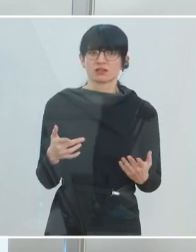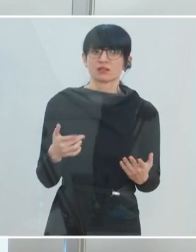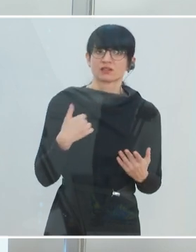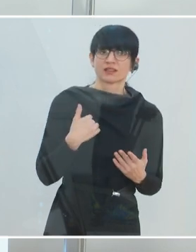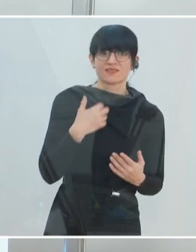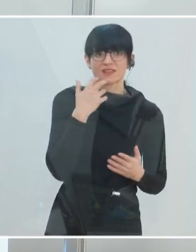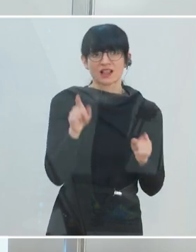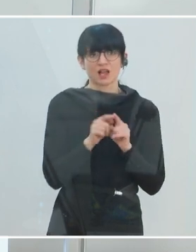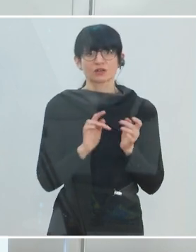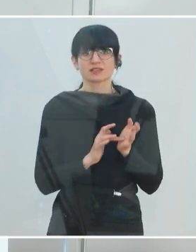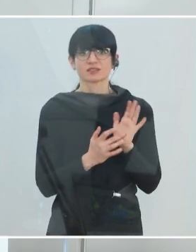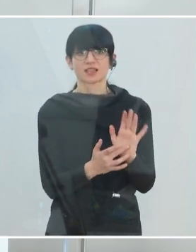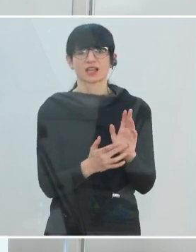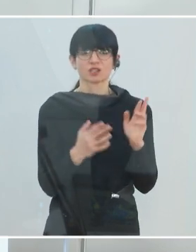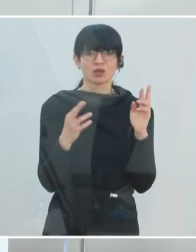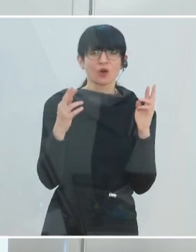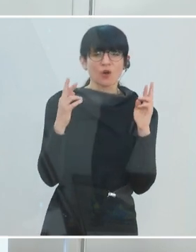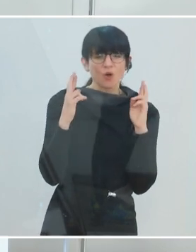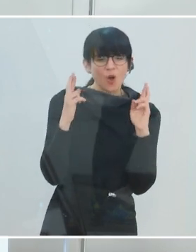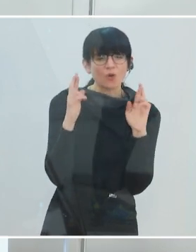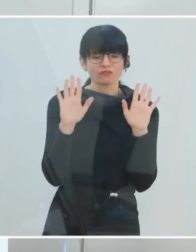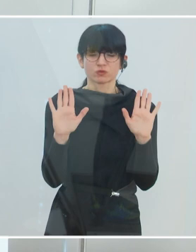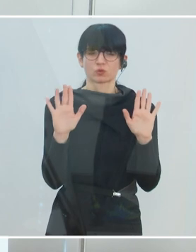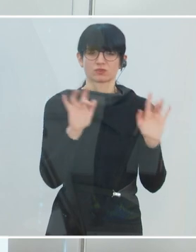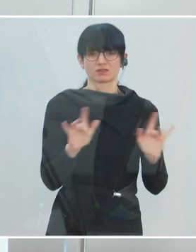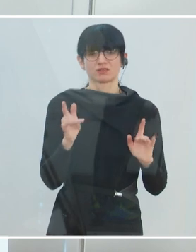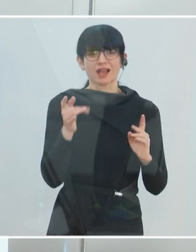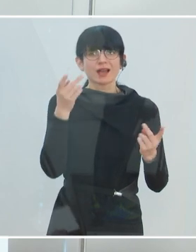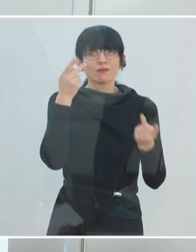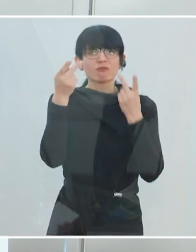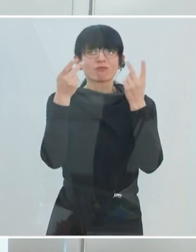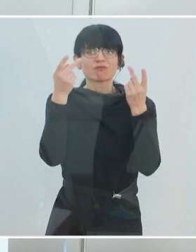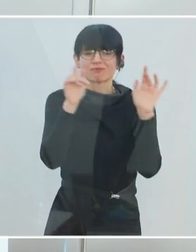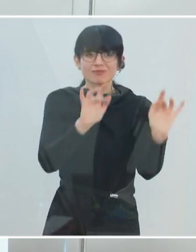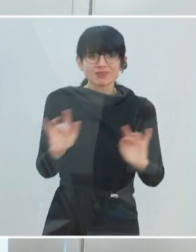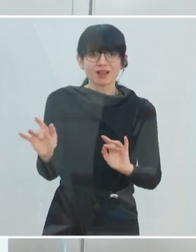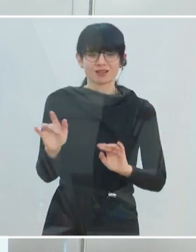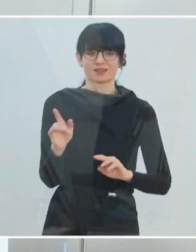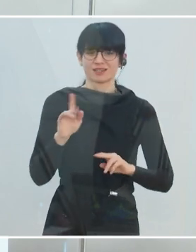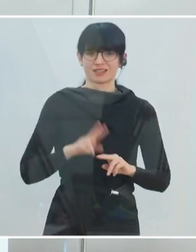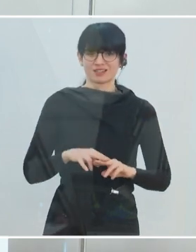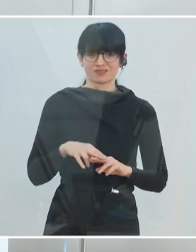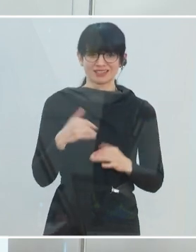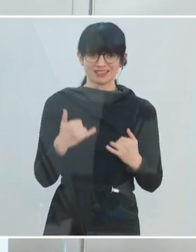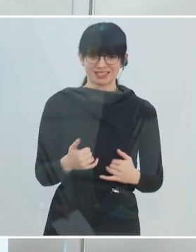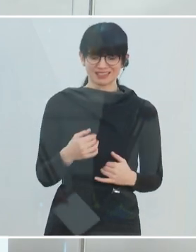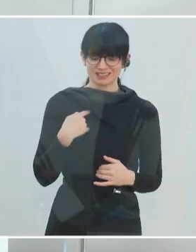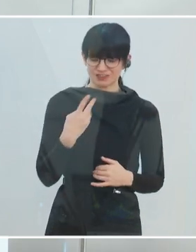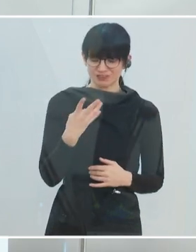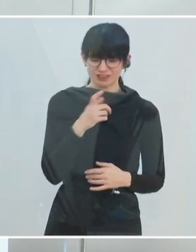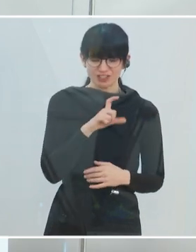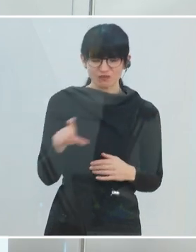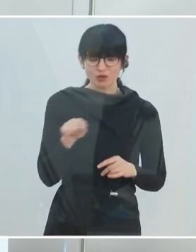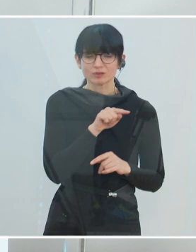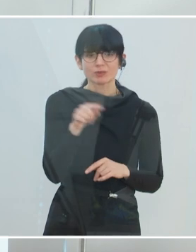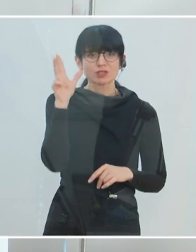auch zu vermitteln, dass es Hoffnung gibt, dass es eine Perspektive gibt in Österreich. Dass wir, wenn wir diese vier Wochen jetzt gut hinter uns bringen bis